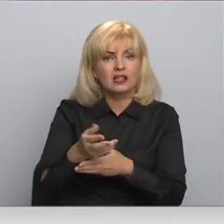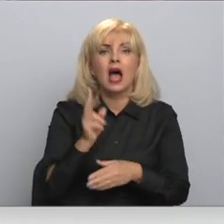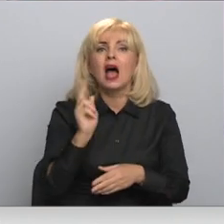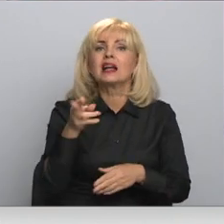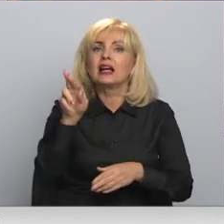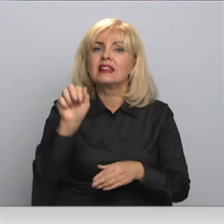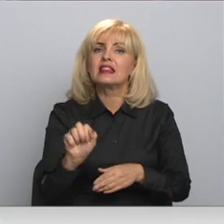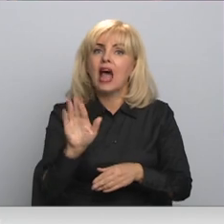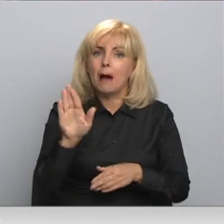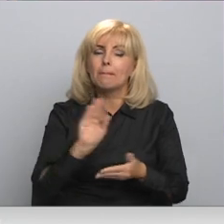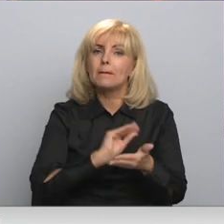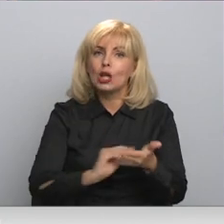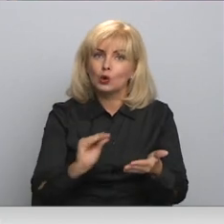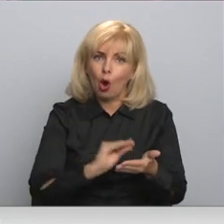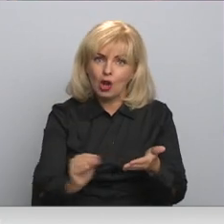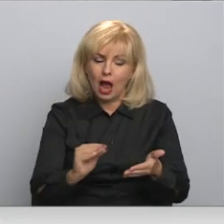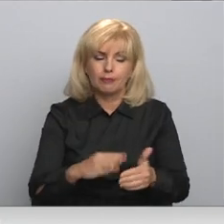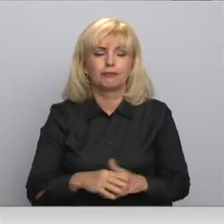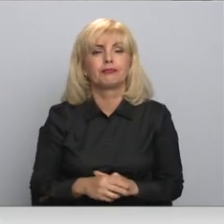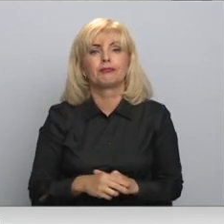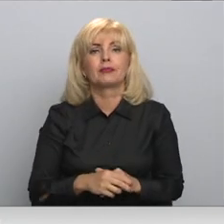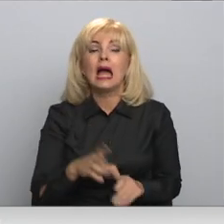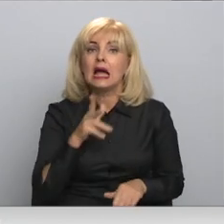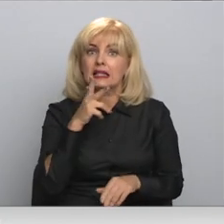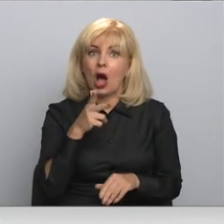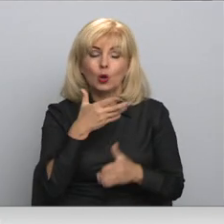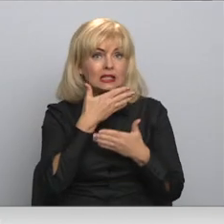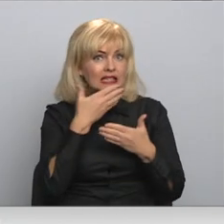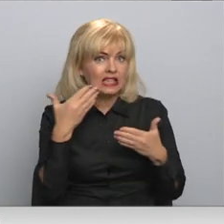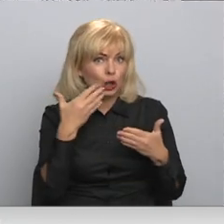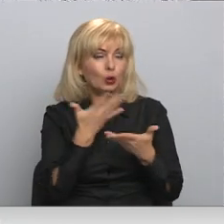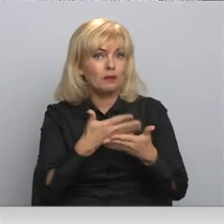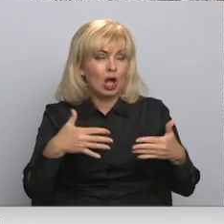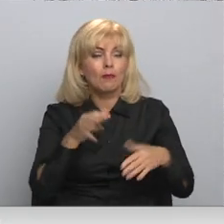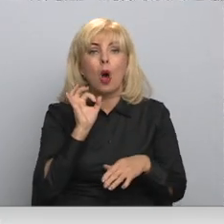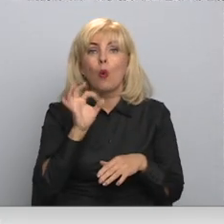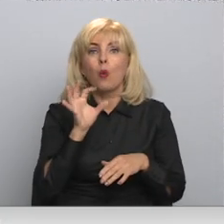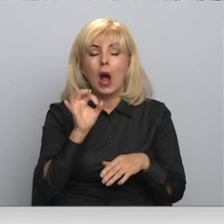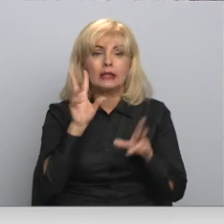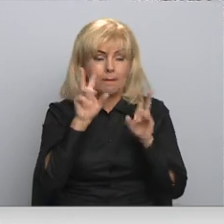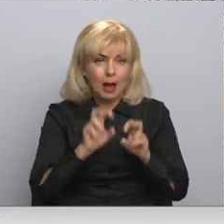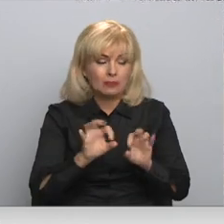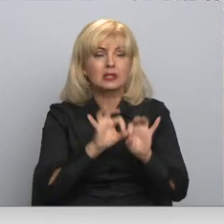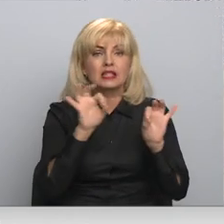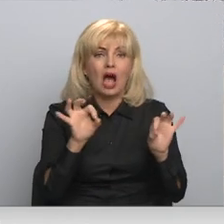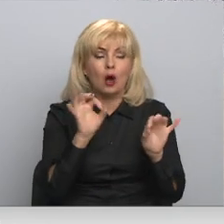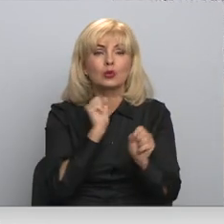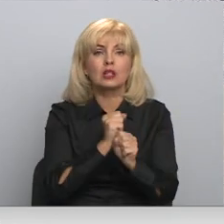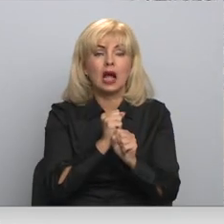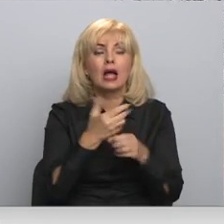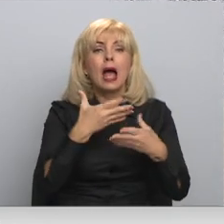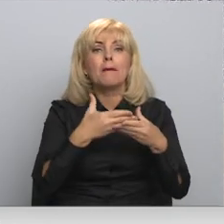novēršanas un apkarošanas birojā. Daugavpils siltumtīklos oktobrī testa režīmā sāka strādāt pavasarī